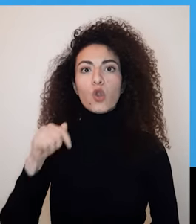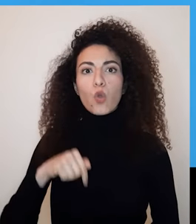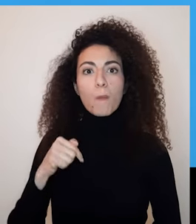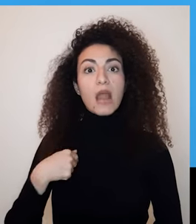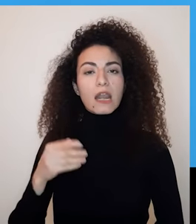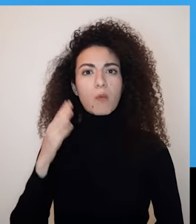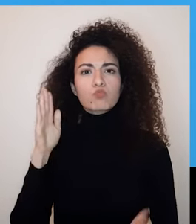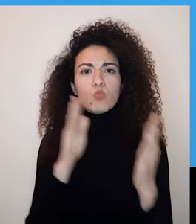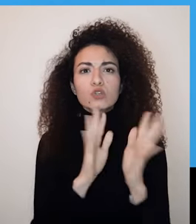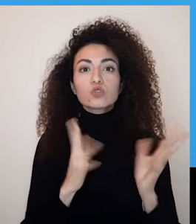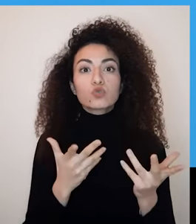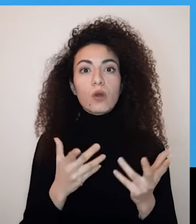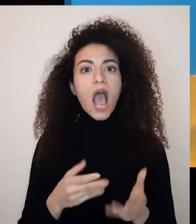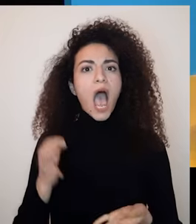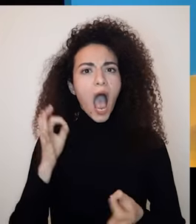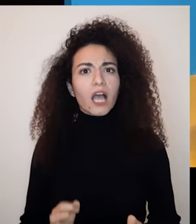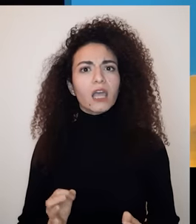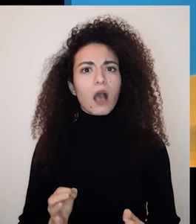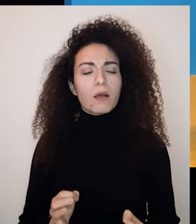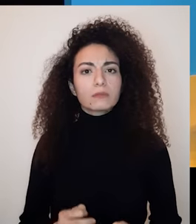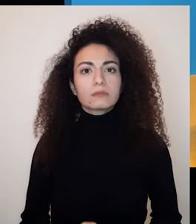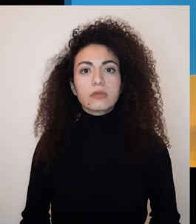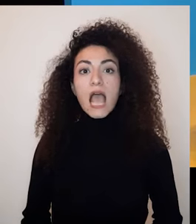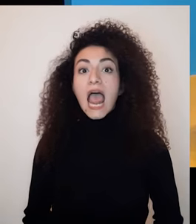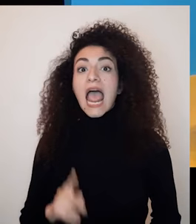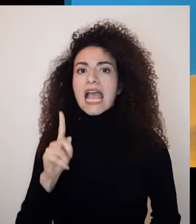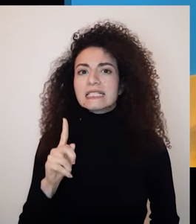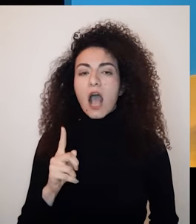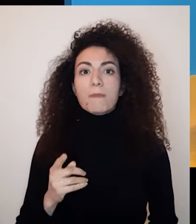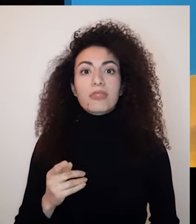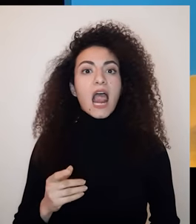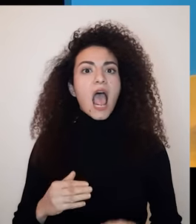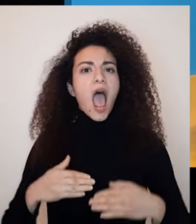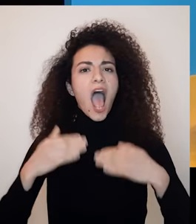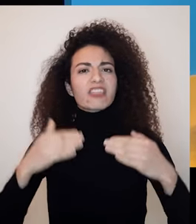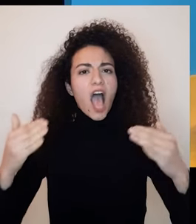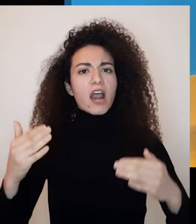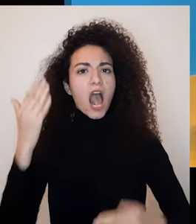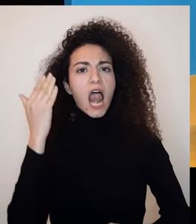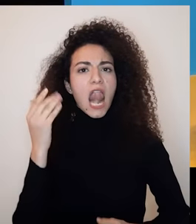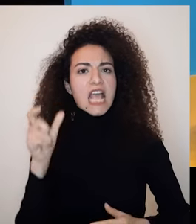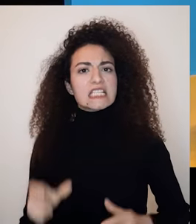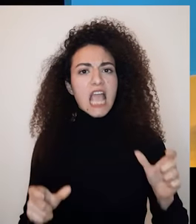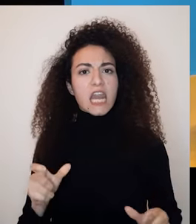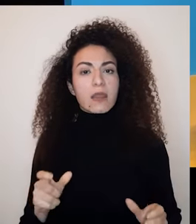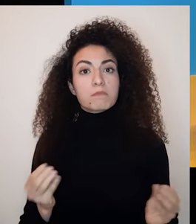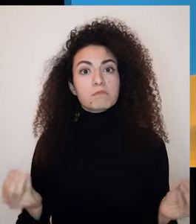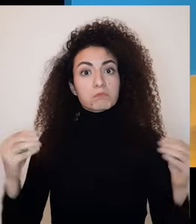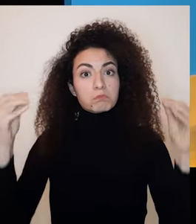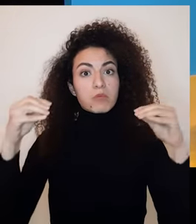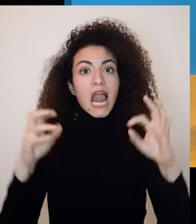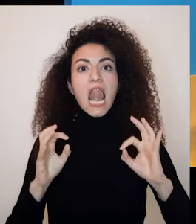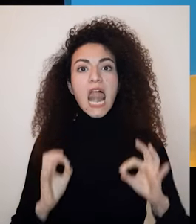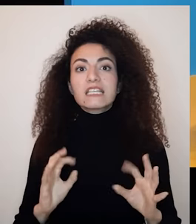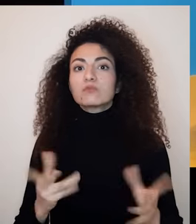اللي كتبه قبل 24 ساعة من موته اليوم نحن بوجه حقيقة تفرض نفسها وهي إذا كانت